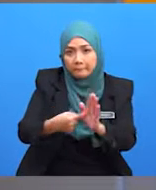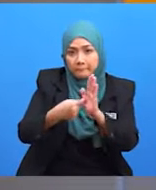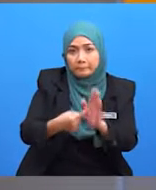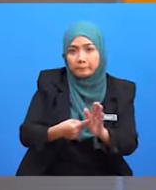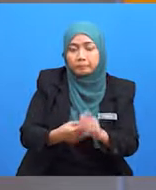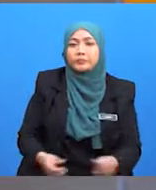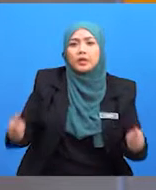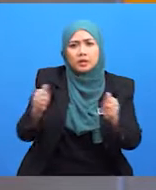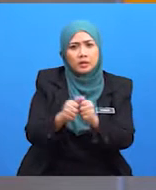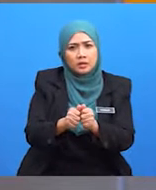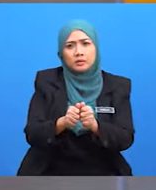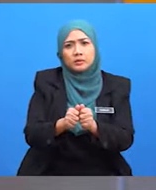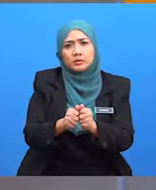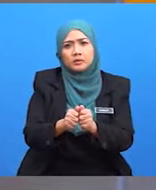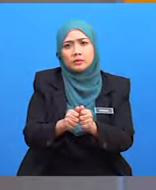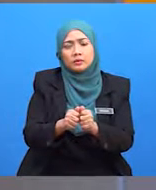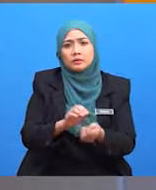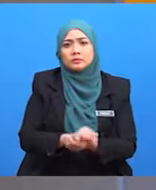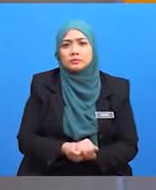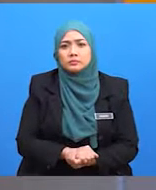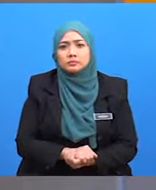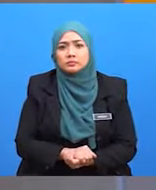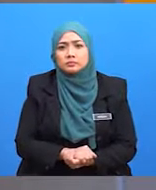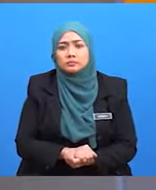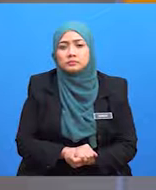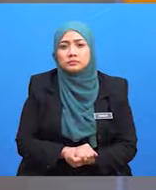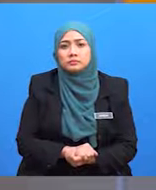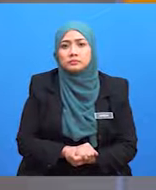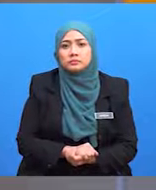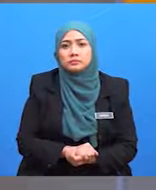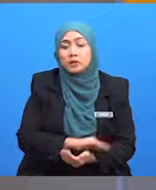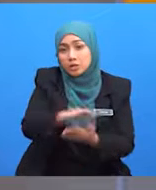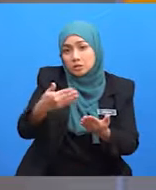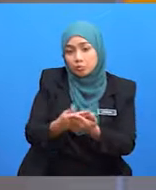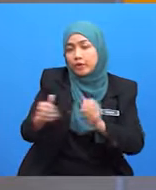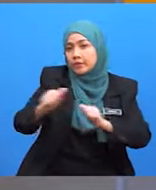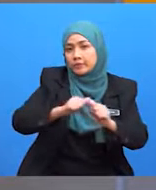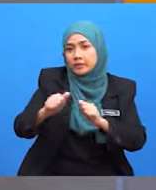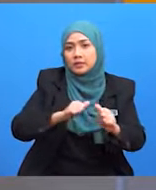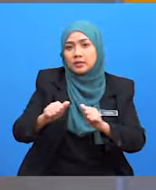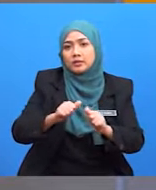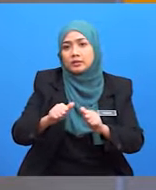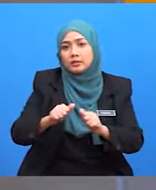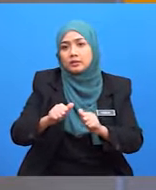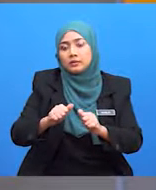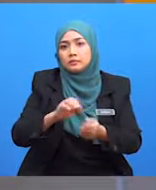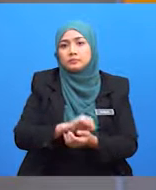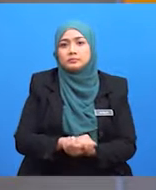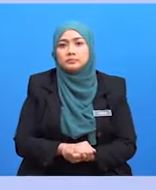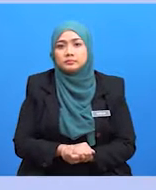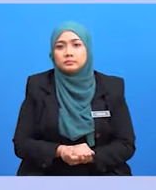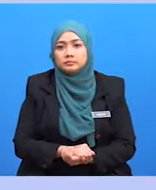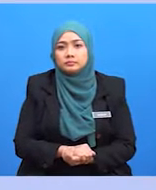dengan memberikan gambaran syarikat dalam penerapan semua aktiviti komunikasi syarikat.